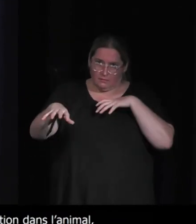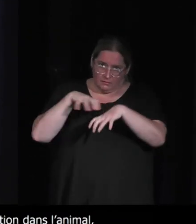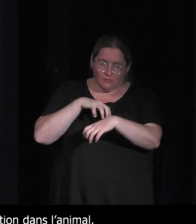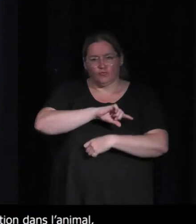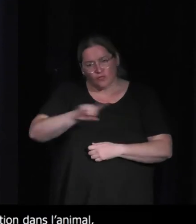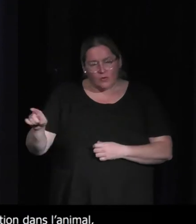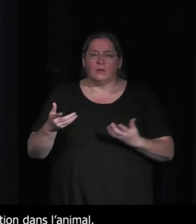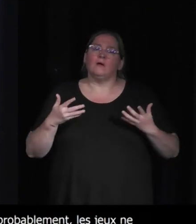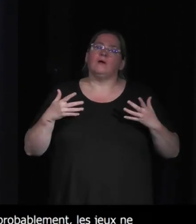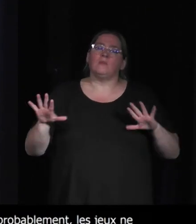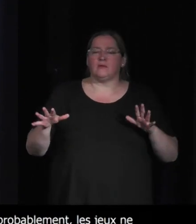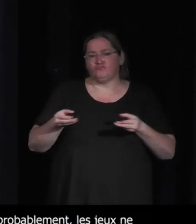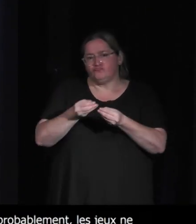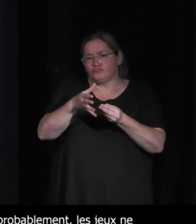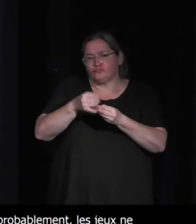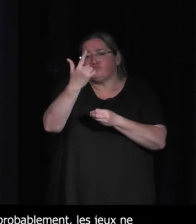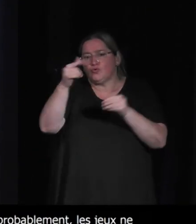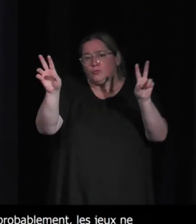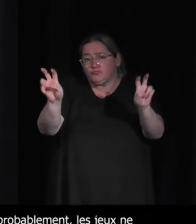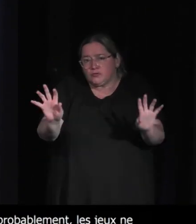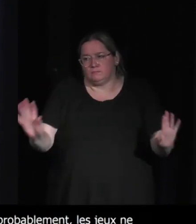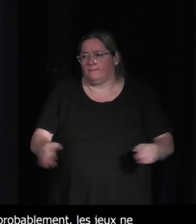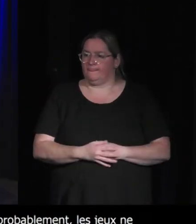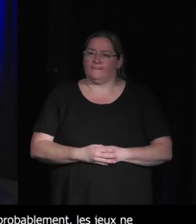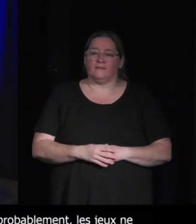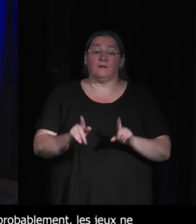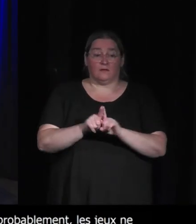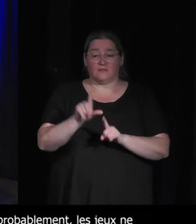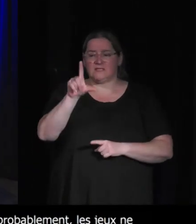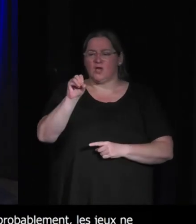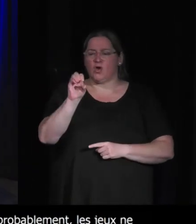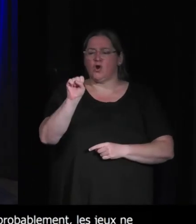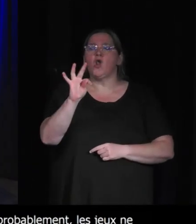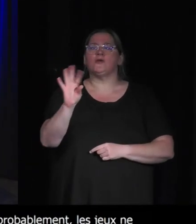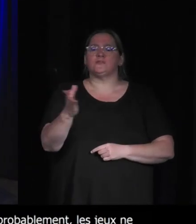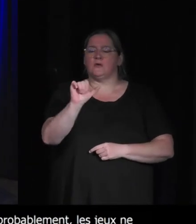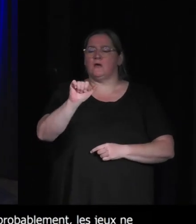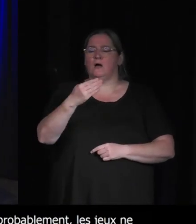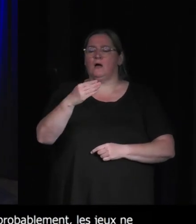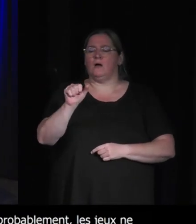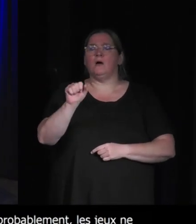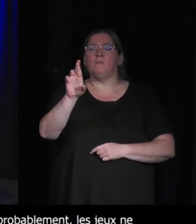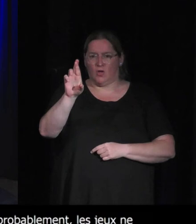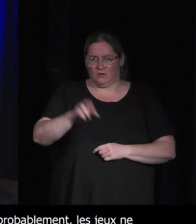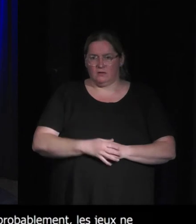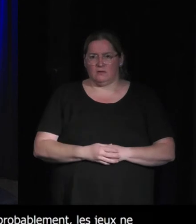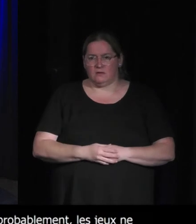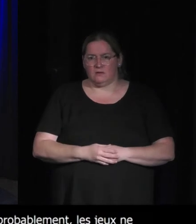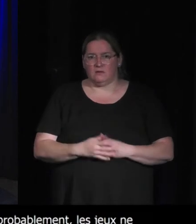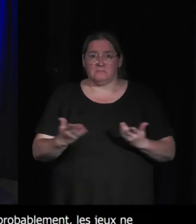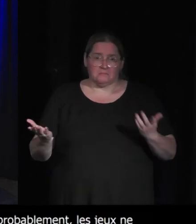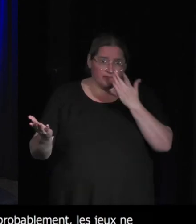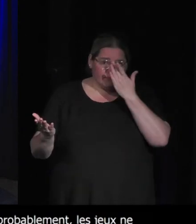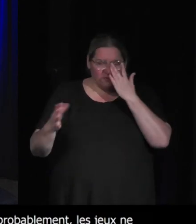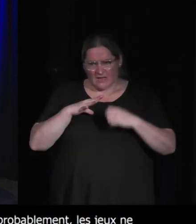mais mais oui en tout cas je voulais citer ces deux jeux là par rapport à la réflexion il y a Lost Amber aussi je recherche la référence Lost Amber où vous avez